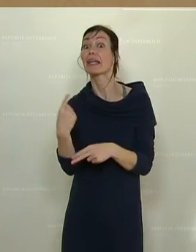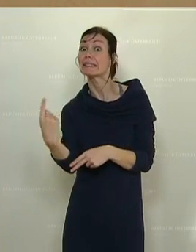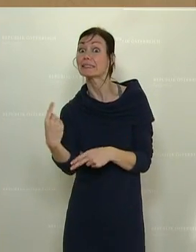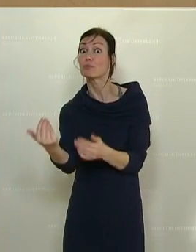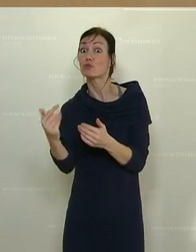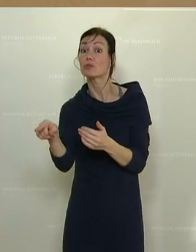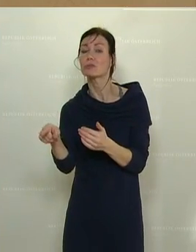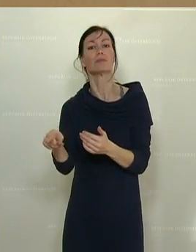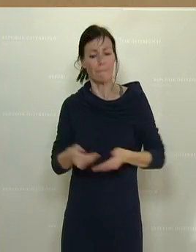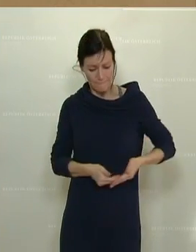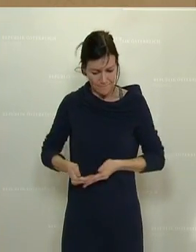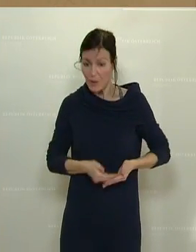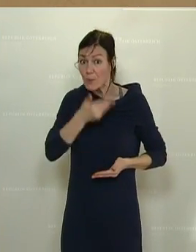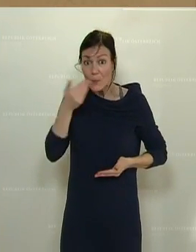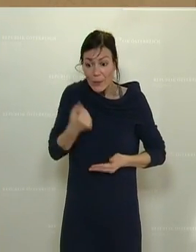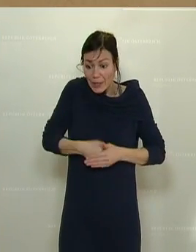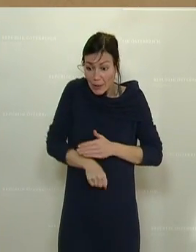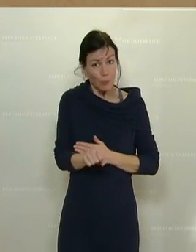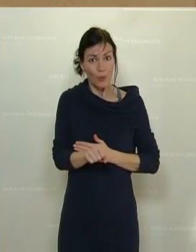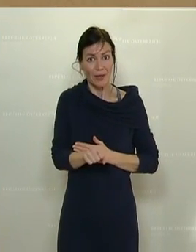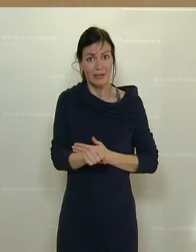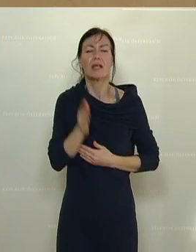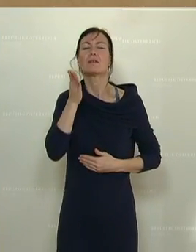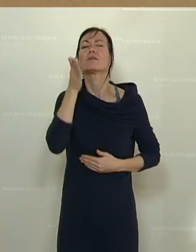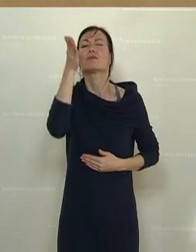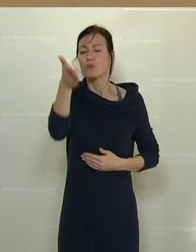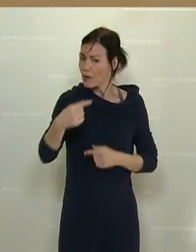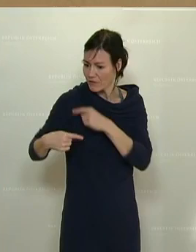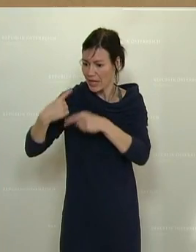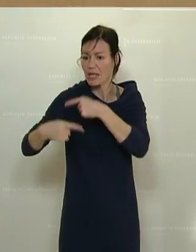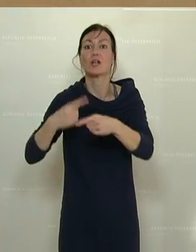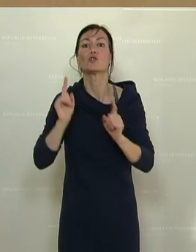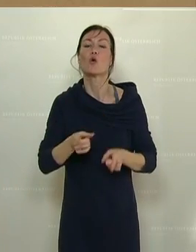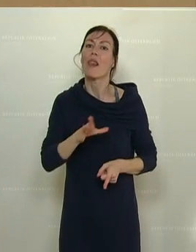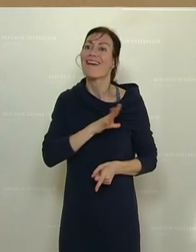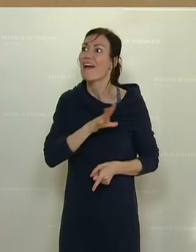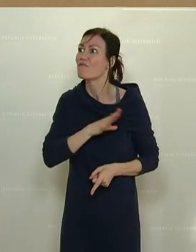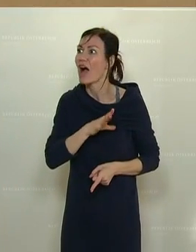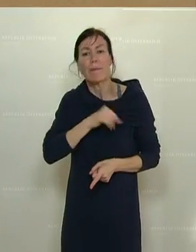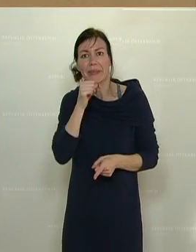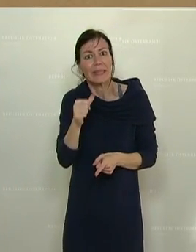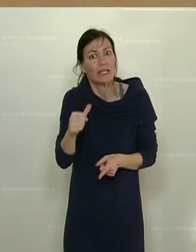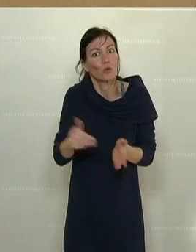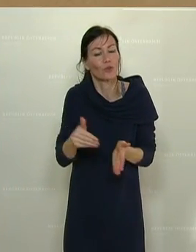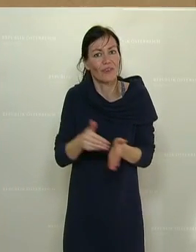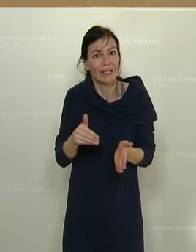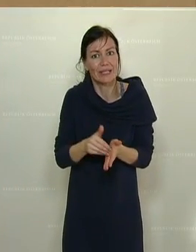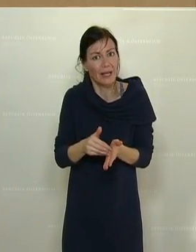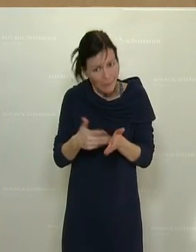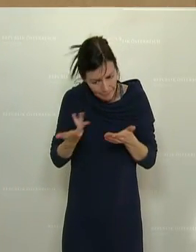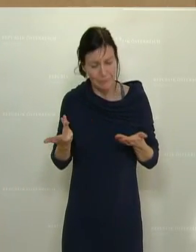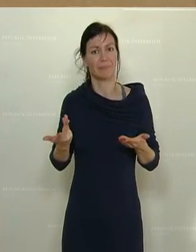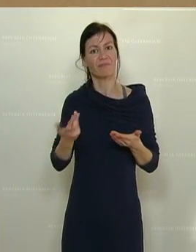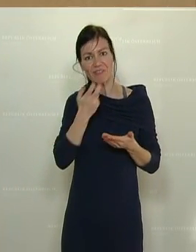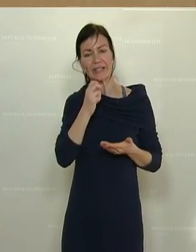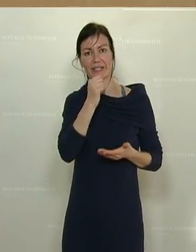Wir werden die zukünftigen Generationen nicht unnötigen Gefahren aussetzen und deshalb verlängern wir den frühzeitigen